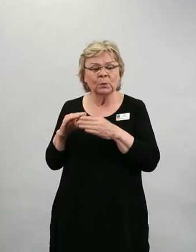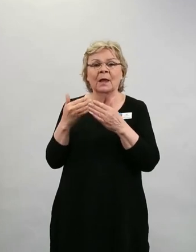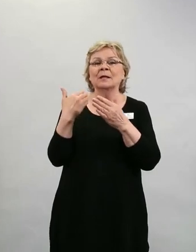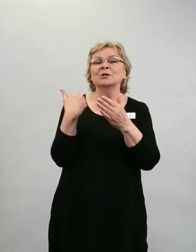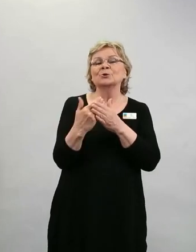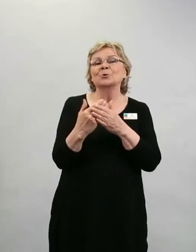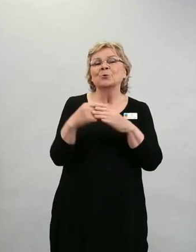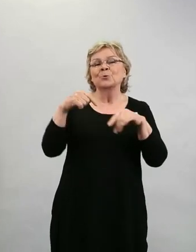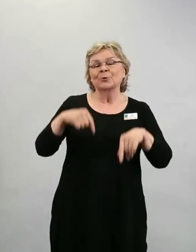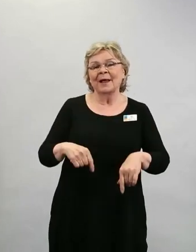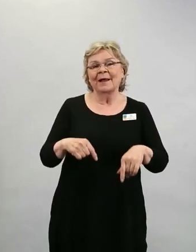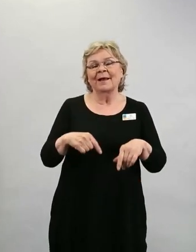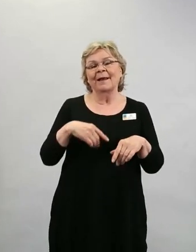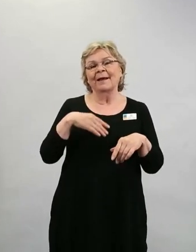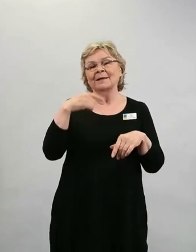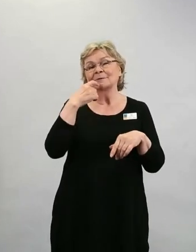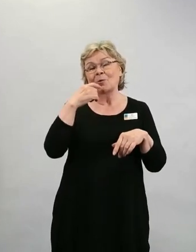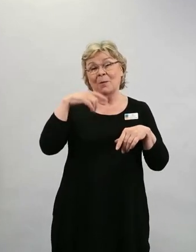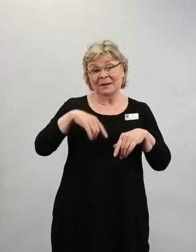todistukselle ei ole mitään